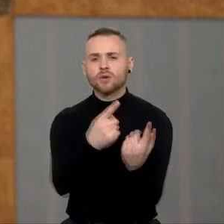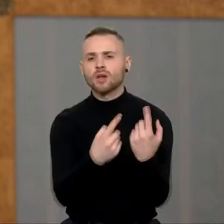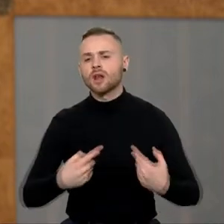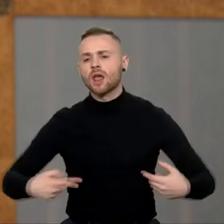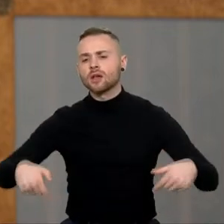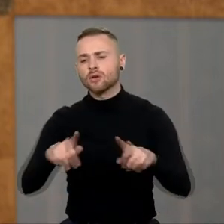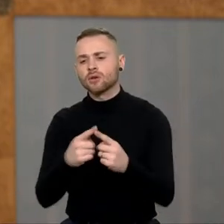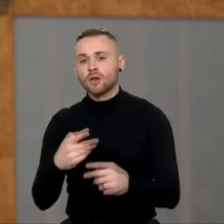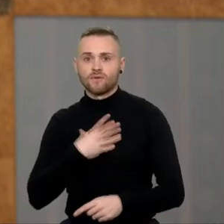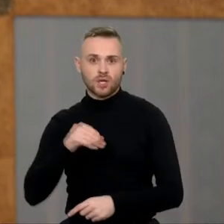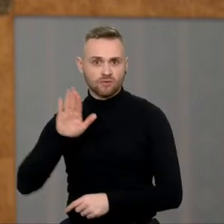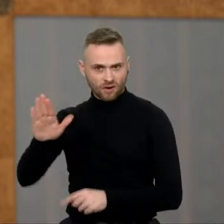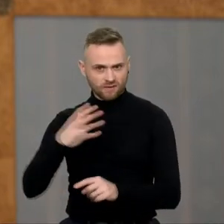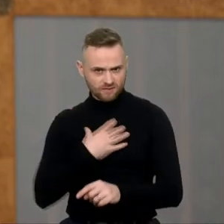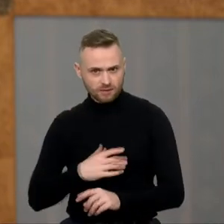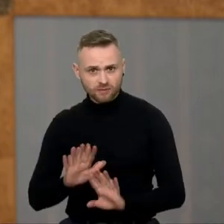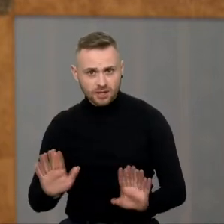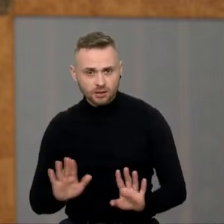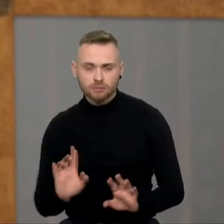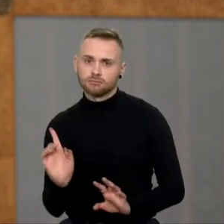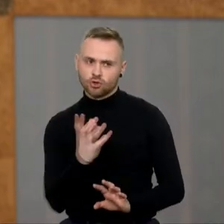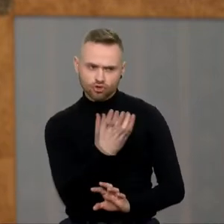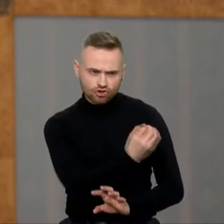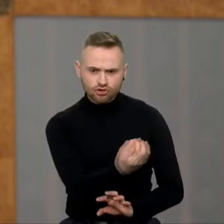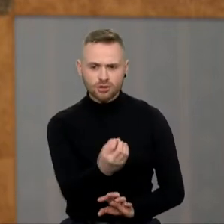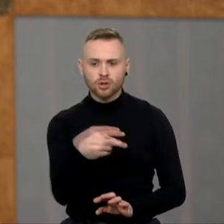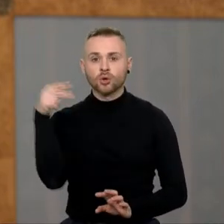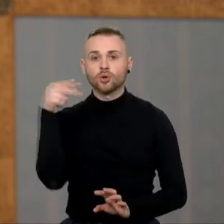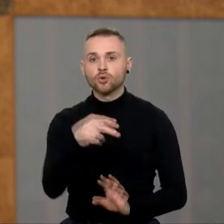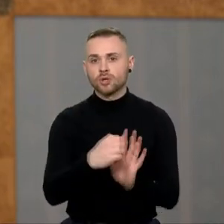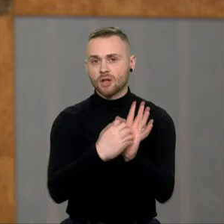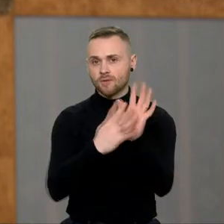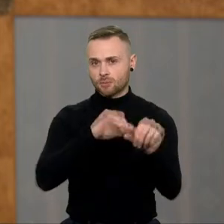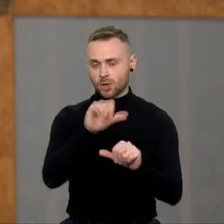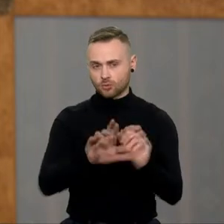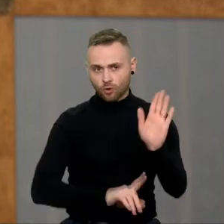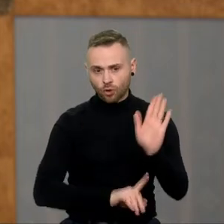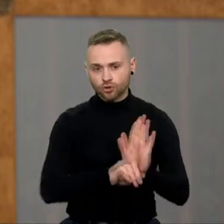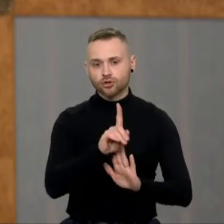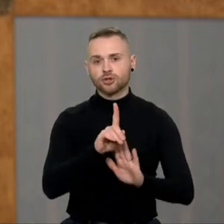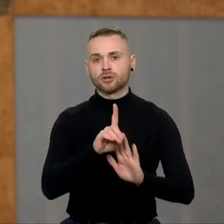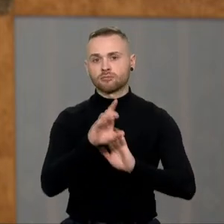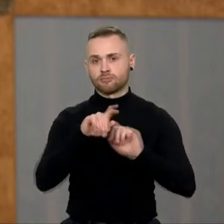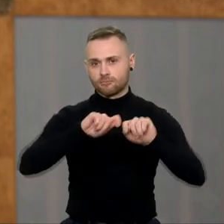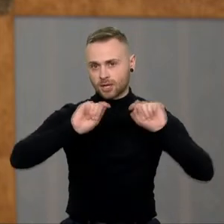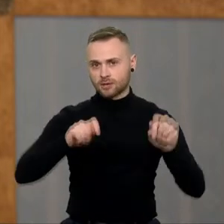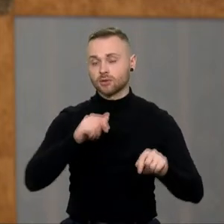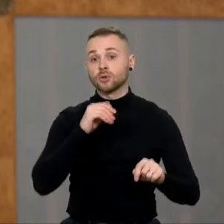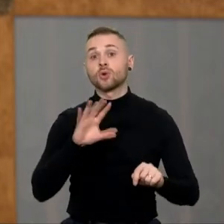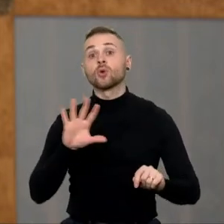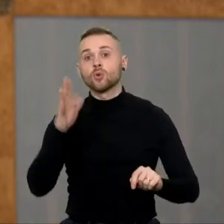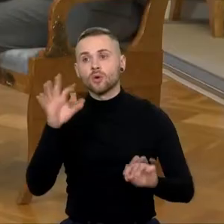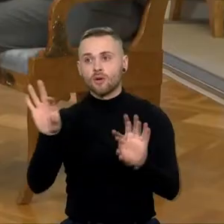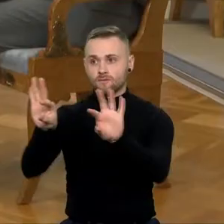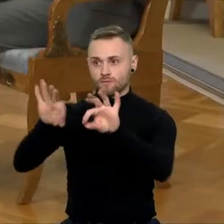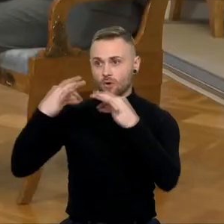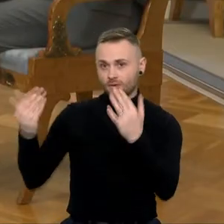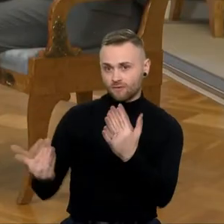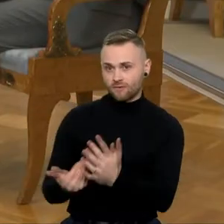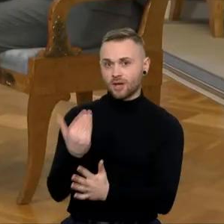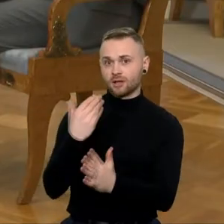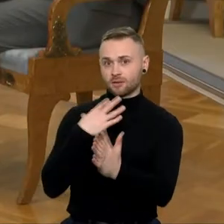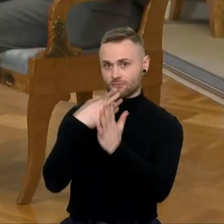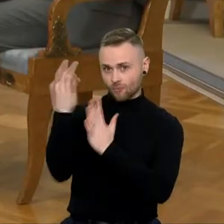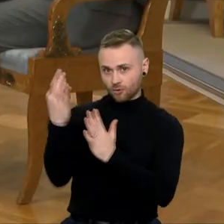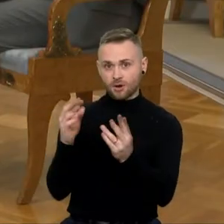mato Vilnių. Ir tai darėjau nuo pūt pat 2019 metų pradžios. Ir jeigu likimas lems, kad būsų išrinktas antraja